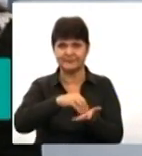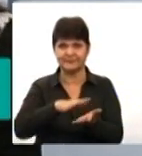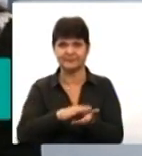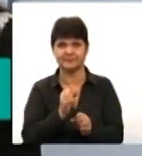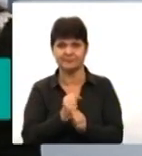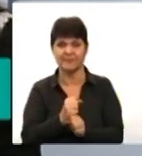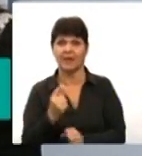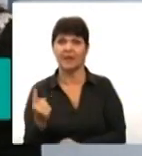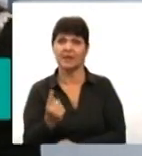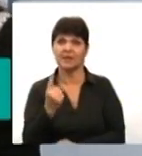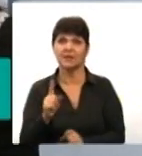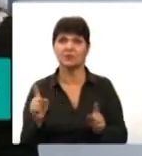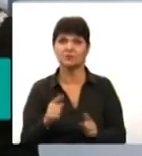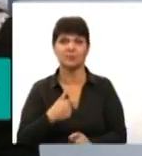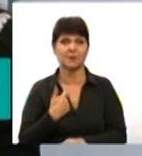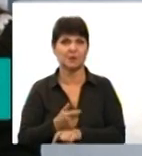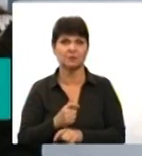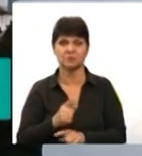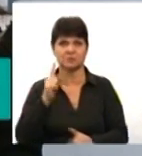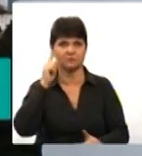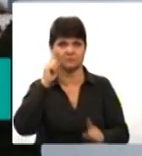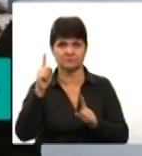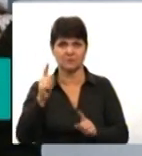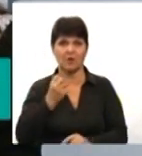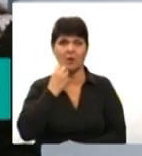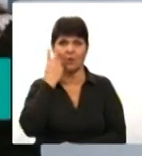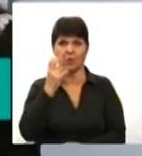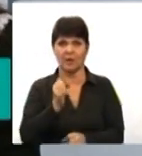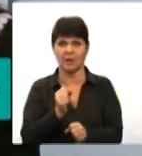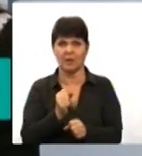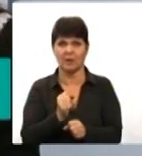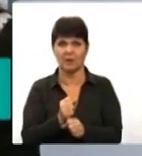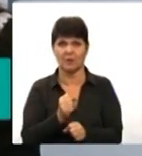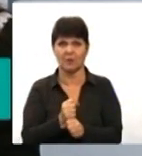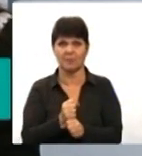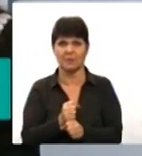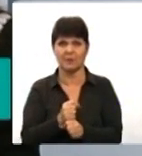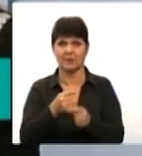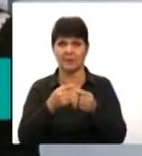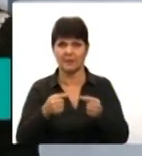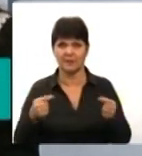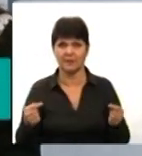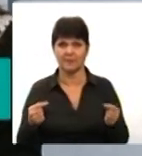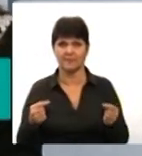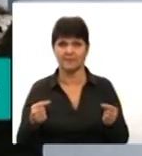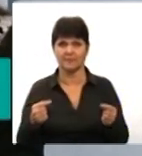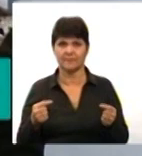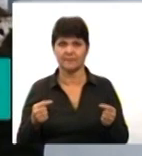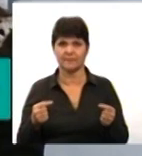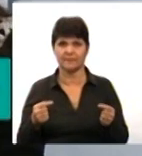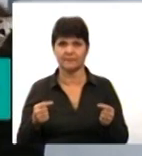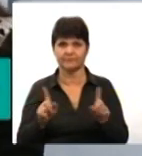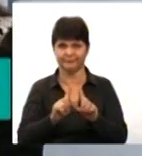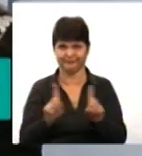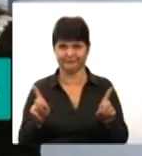Єдине, що мене дуже спантоличує, це коли робляться усілякі, називаємо їх так, штуки, для